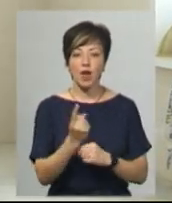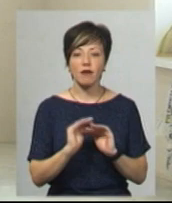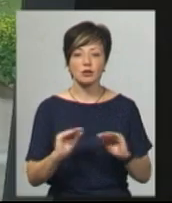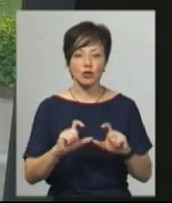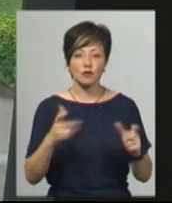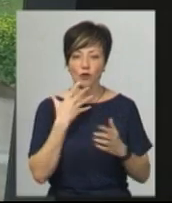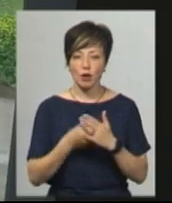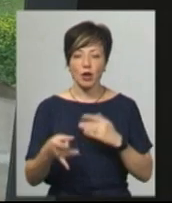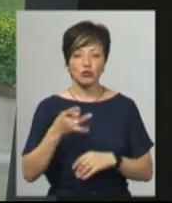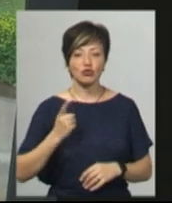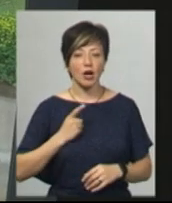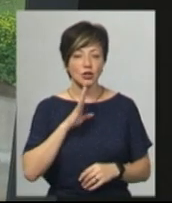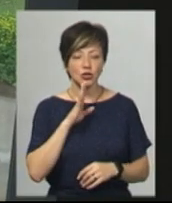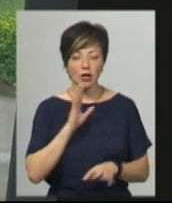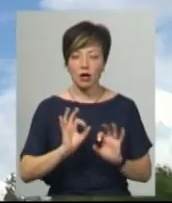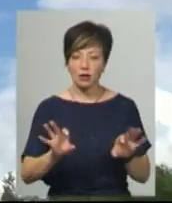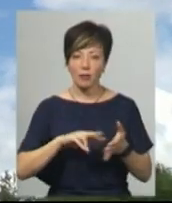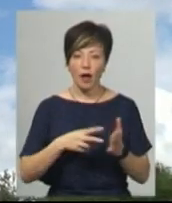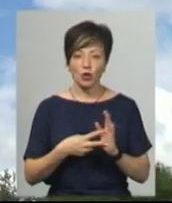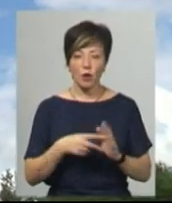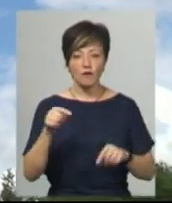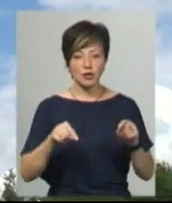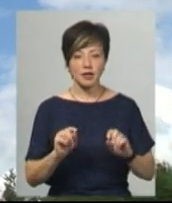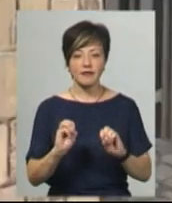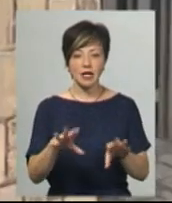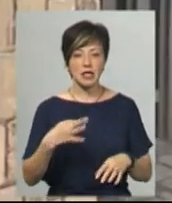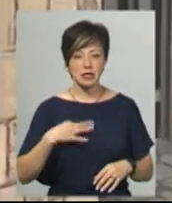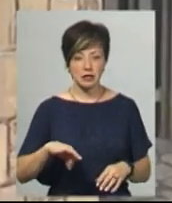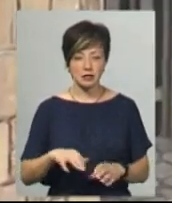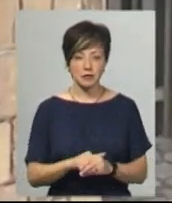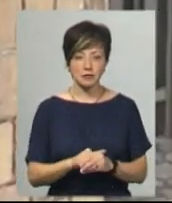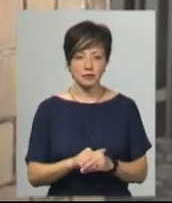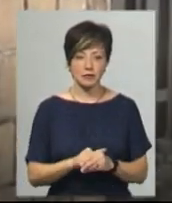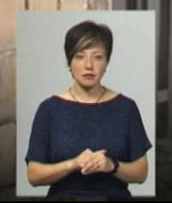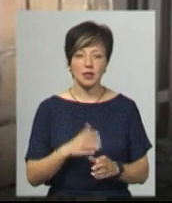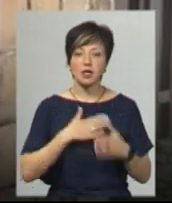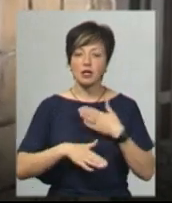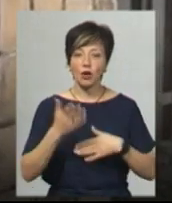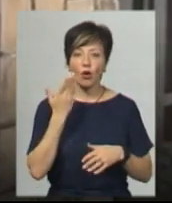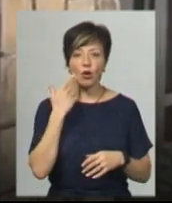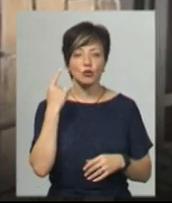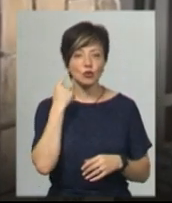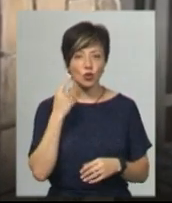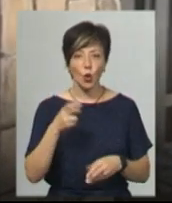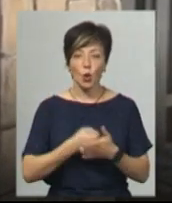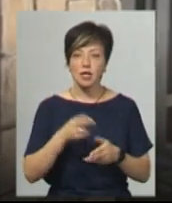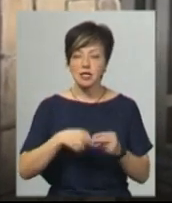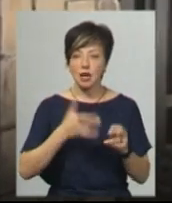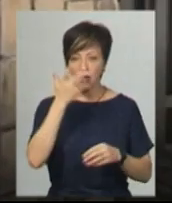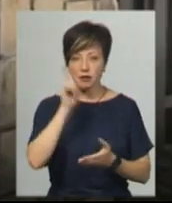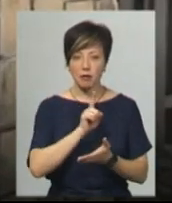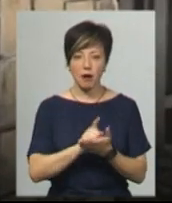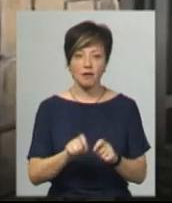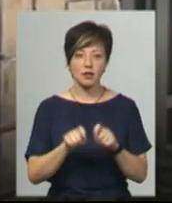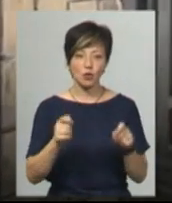мікрорайоні чекала Олена. Каже, планує восени віддати туди свого сина. Неабияк зраділа, коли почула, що до кінця літа мають